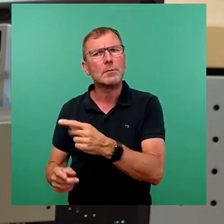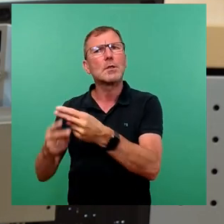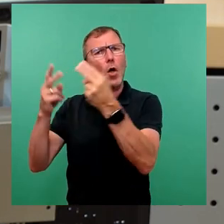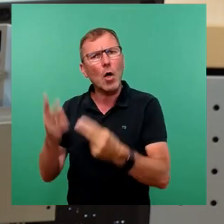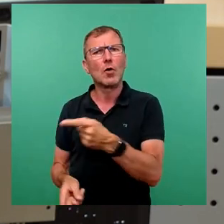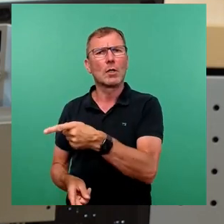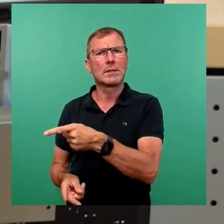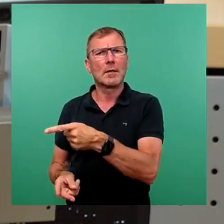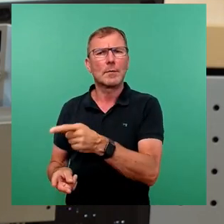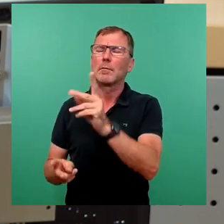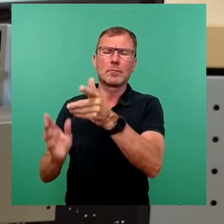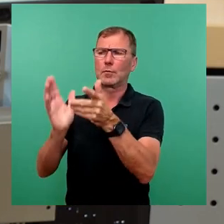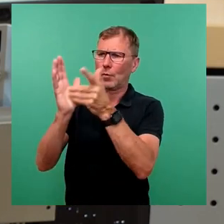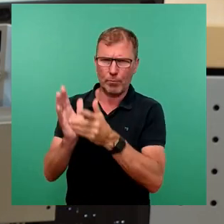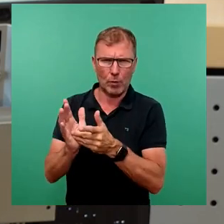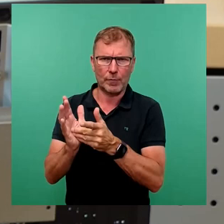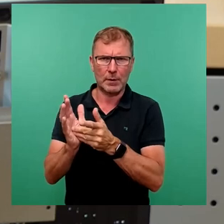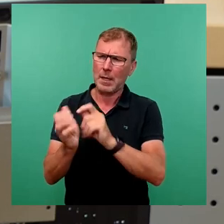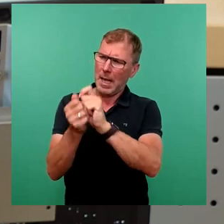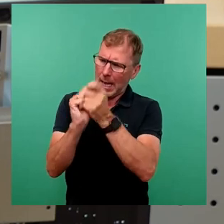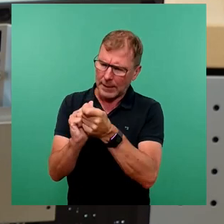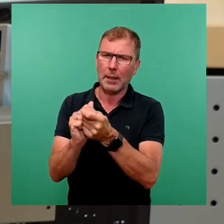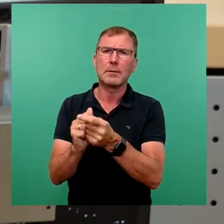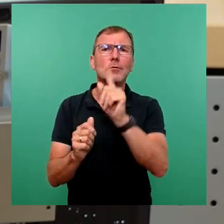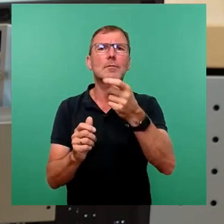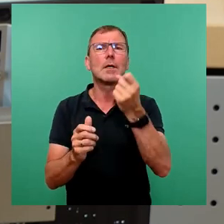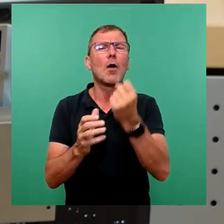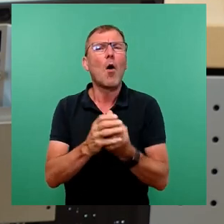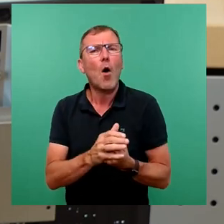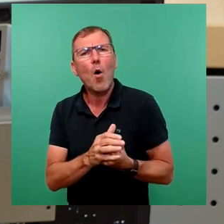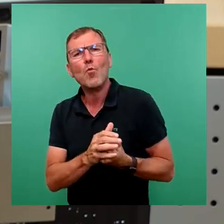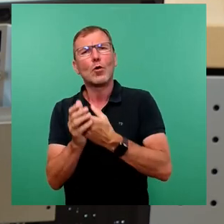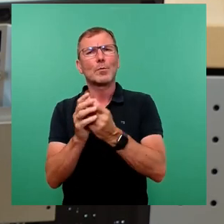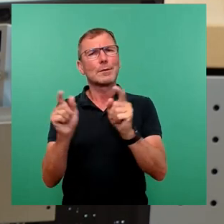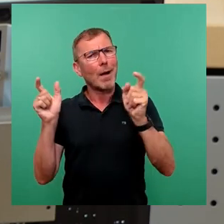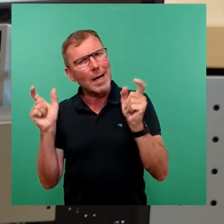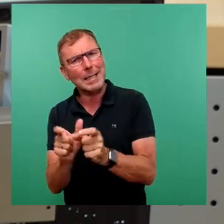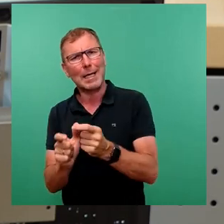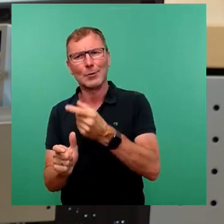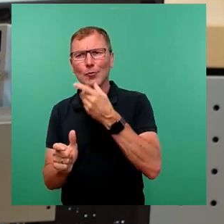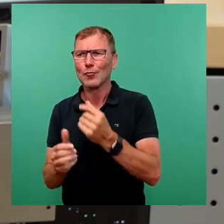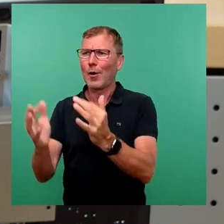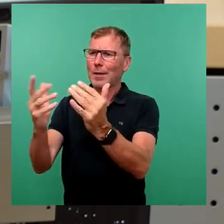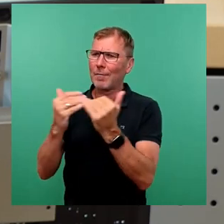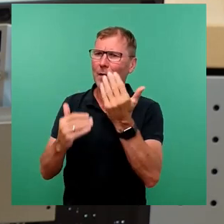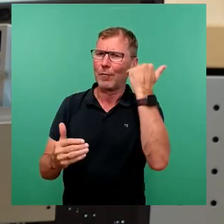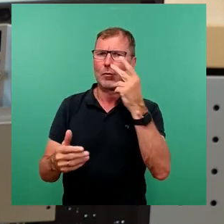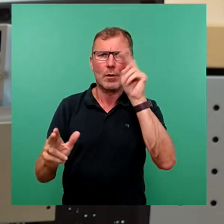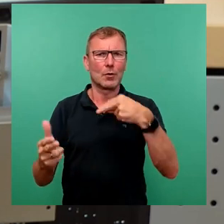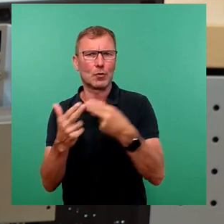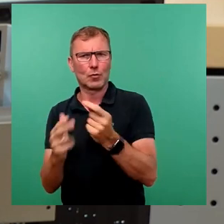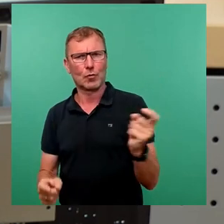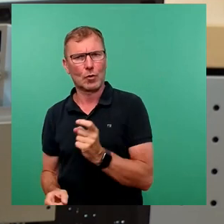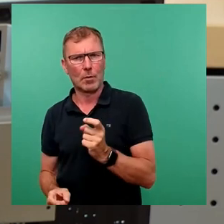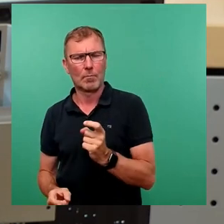auf den Prüfstand zu stellen und so zum ursprünglichen, charmanten Flair dieser Feste zurückkehren. Und dafür braucht es